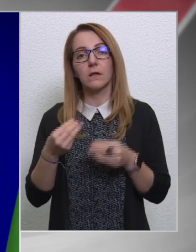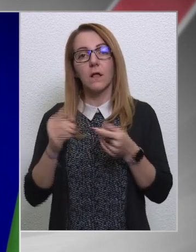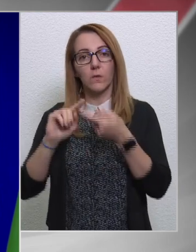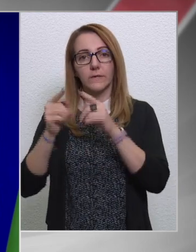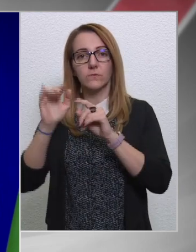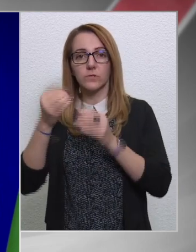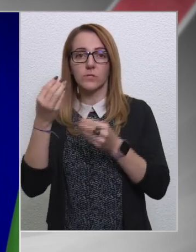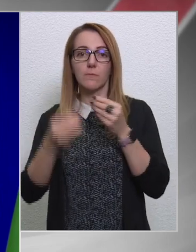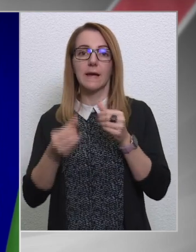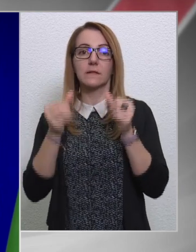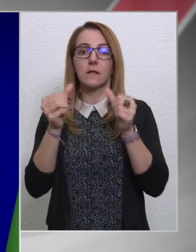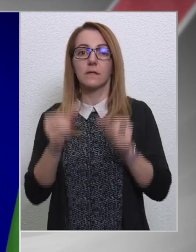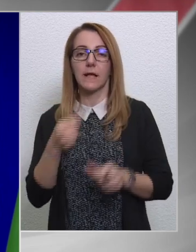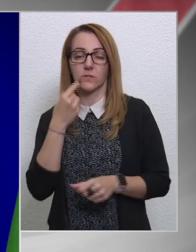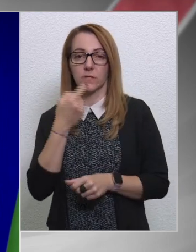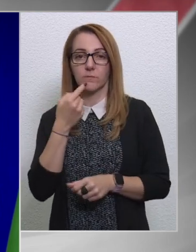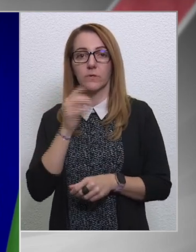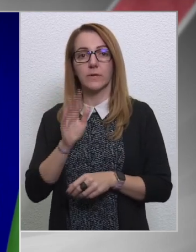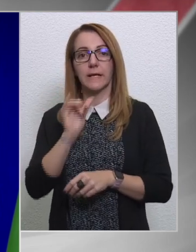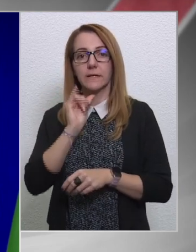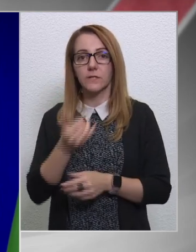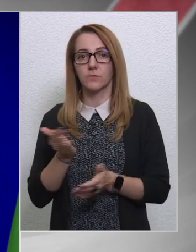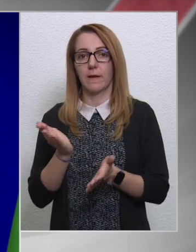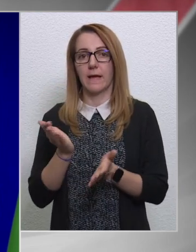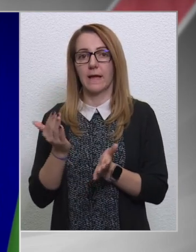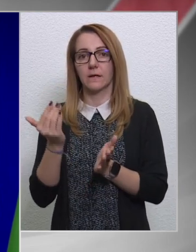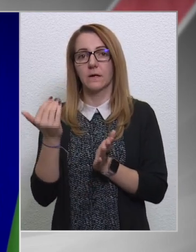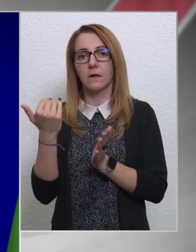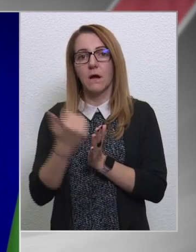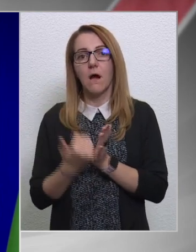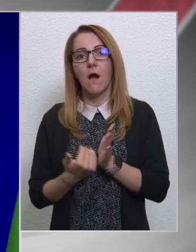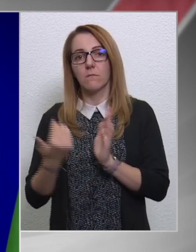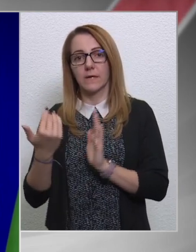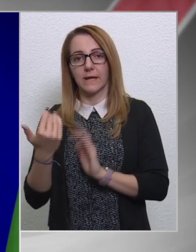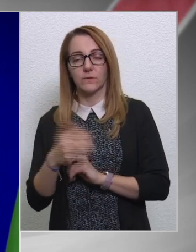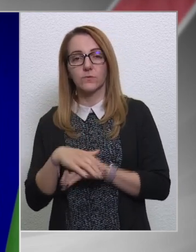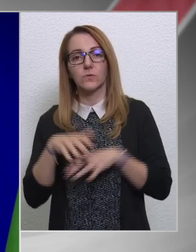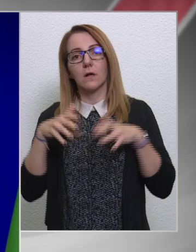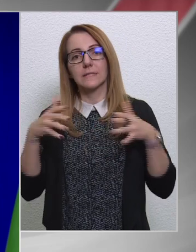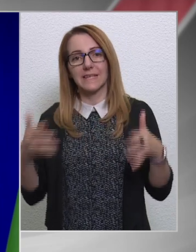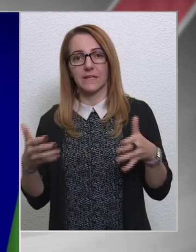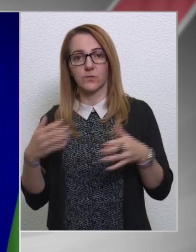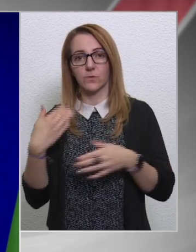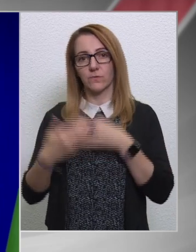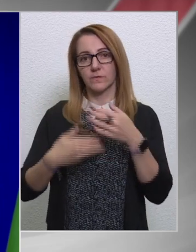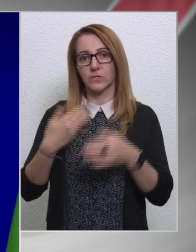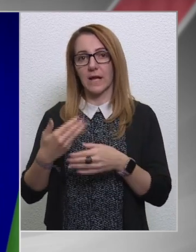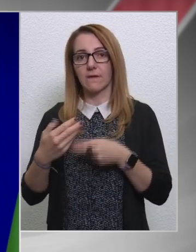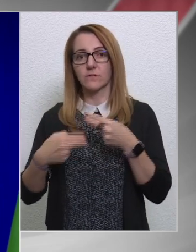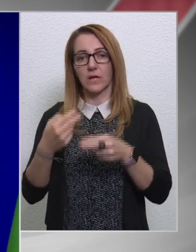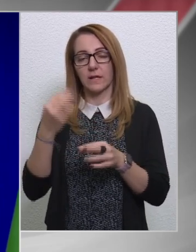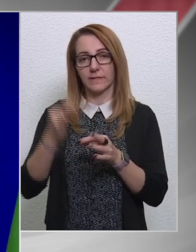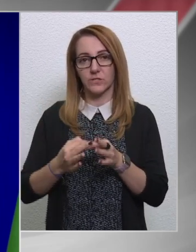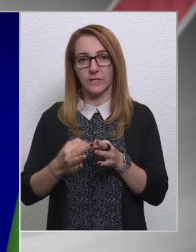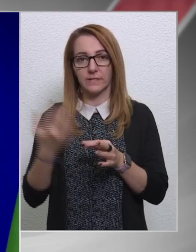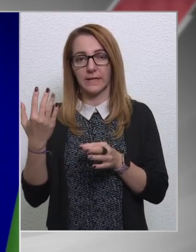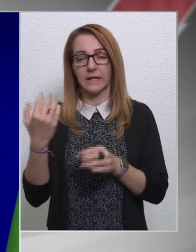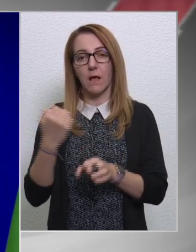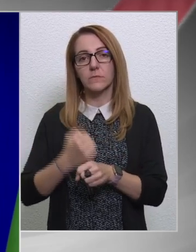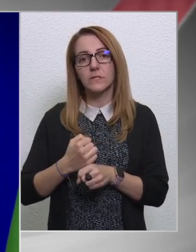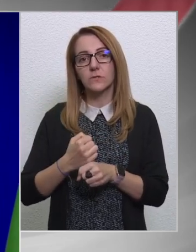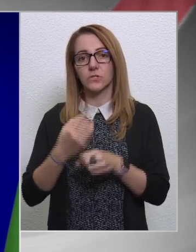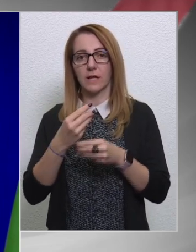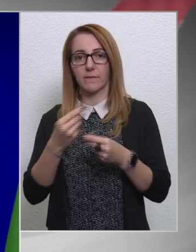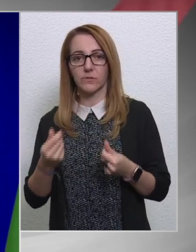a tanács azt mondja, hogy neki nincs meg ahhoz az aparátusa, hogy egy széleskörű vizsgálat esetén a bizottság